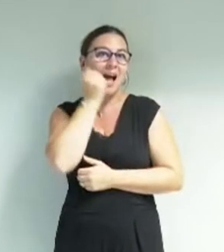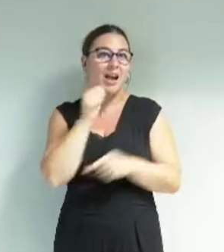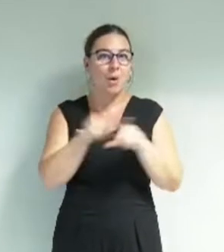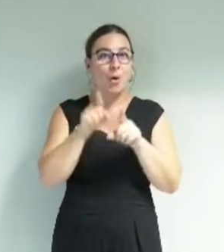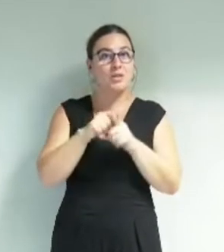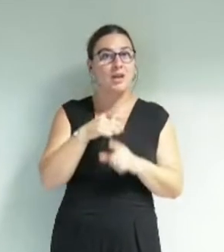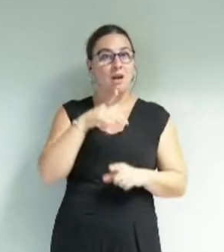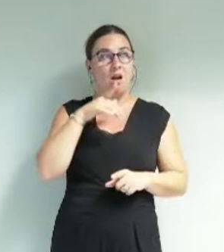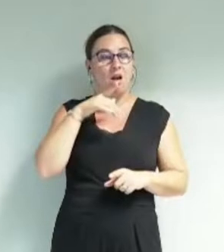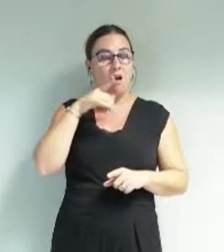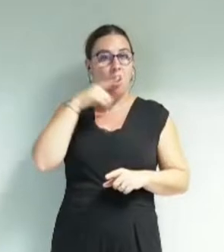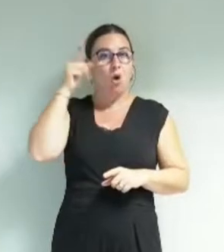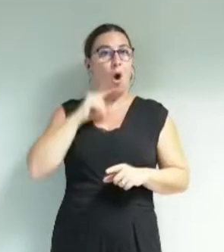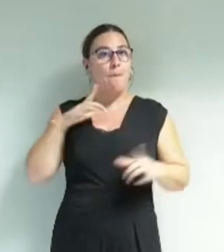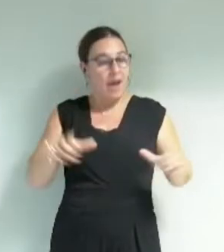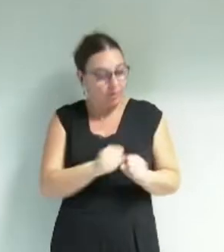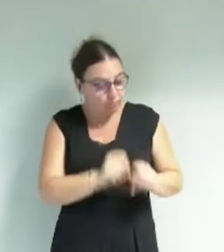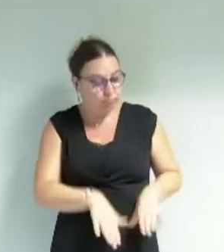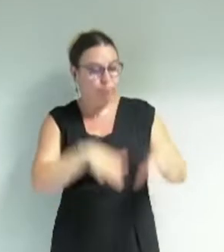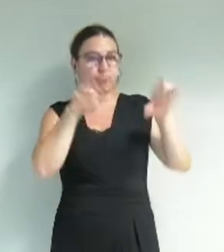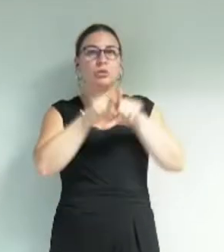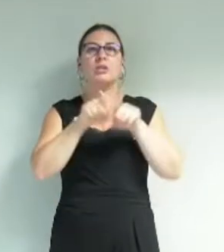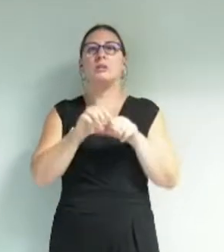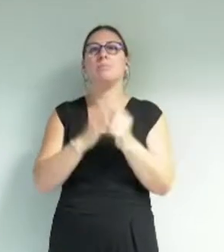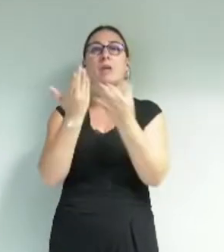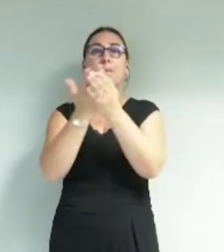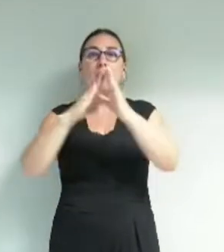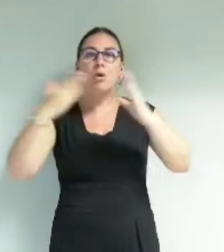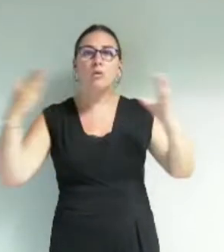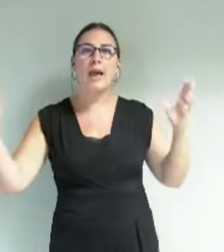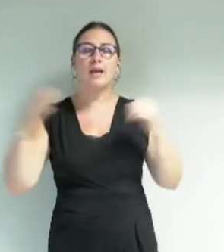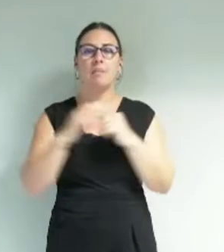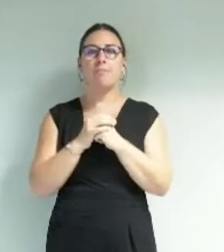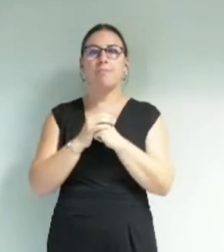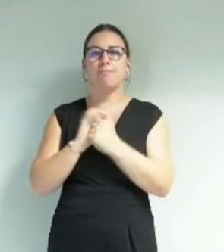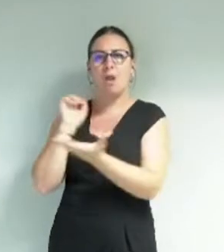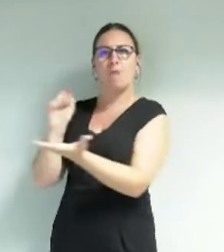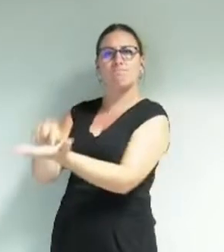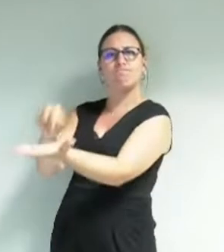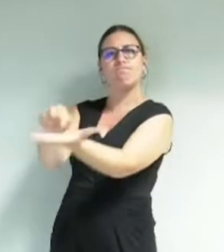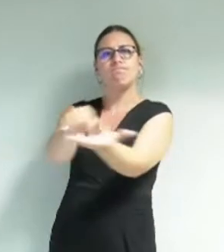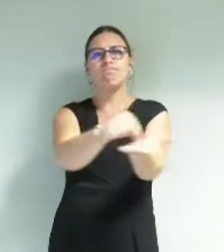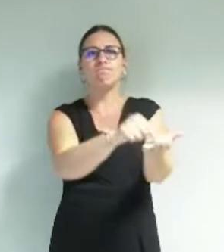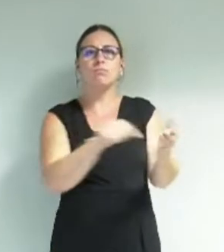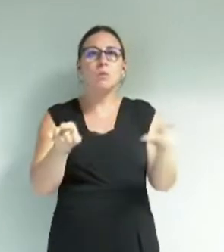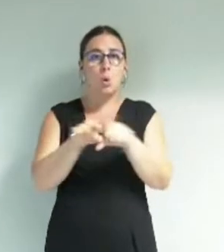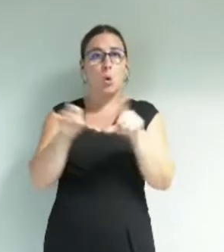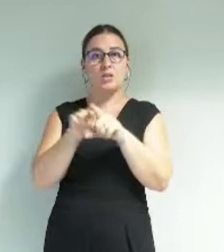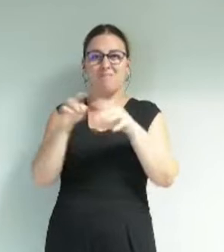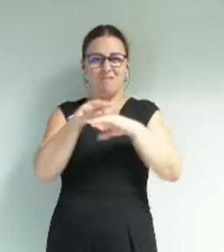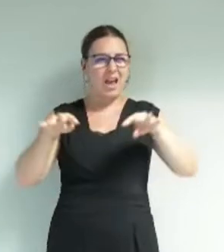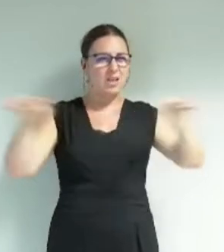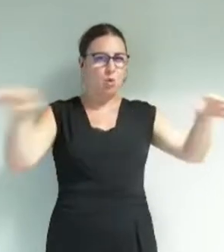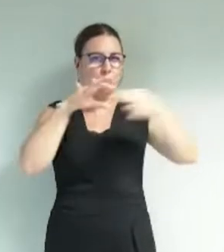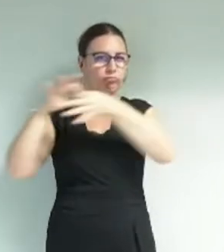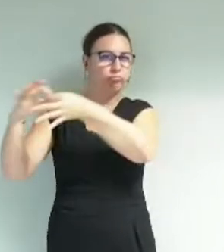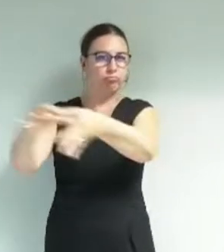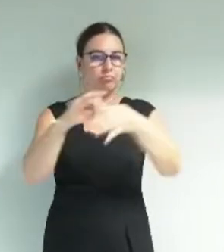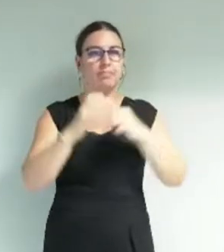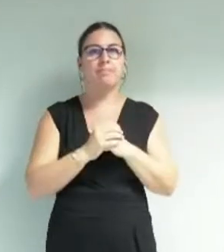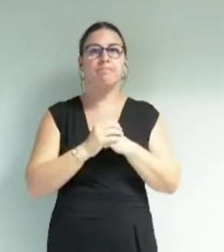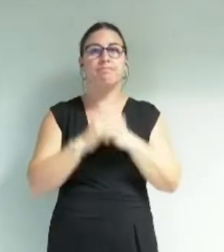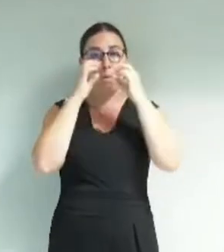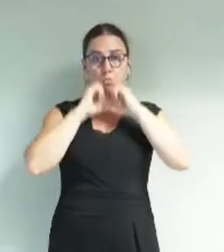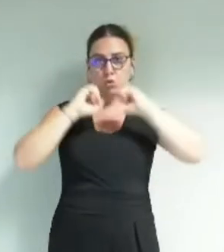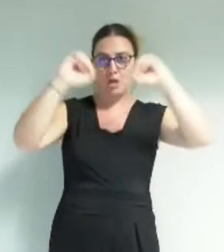côtés de son grand-père. La bibliothèque, via l'ensemble des lieux et des interventions qui constituent son réseau. Le